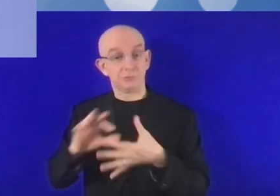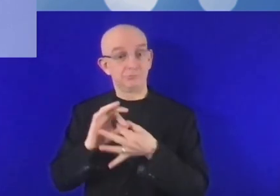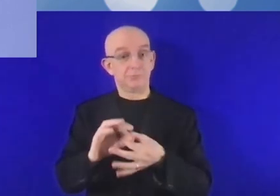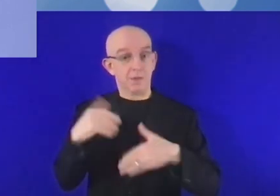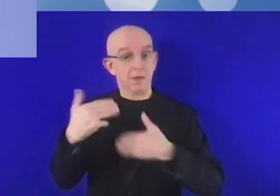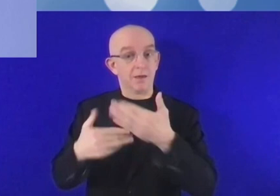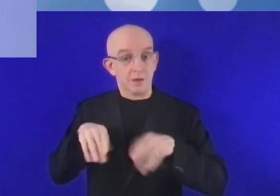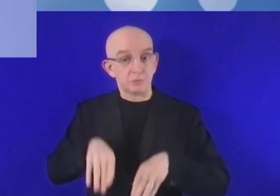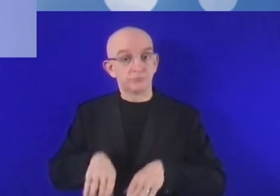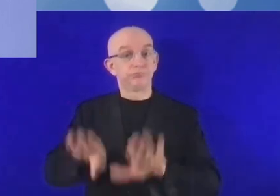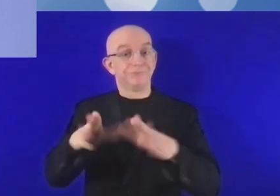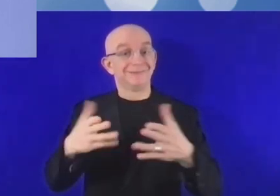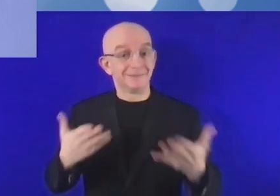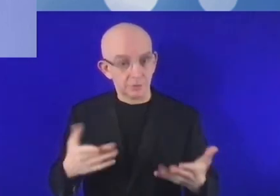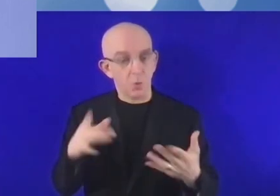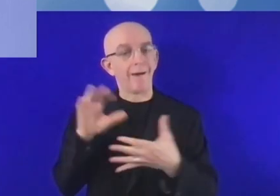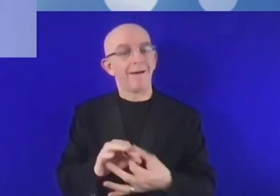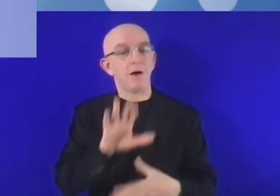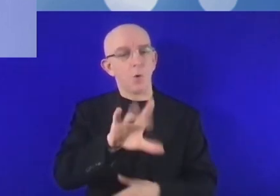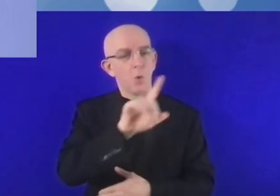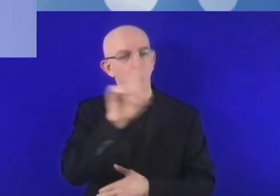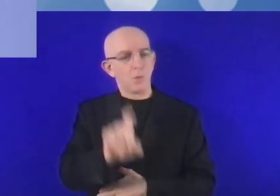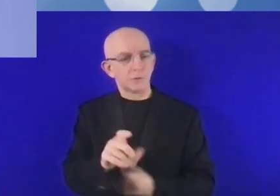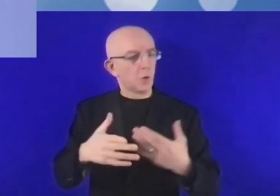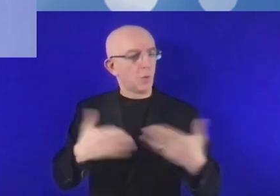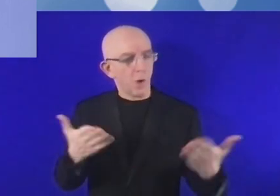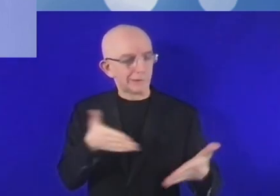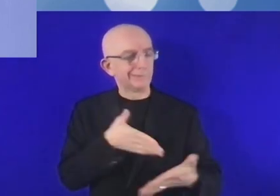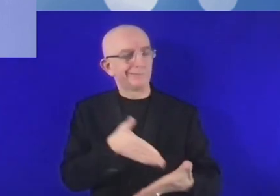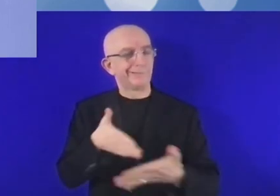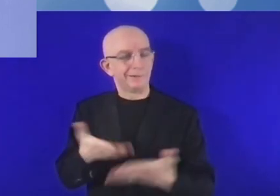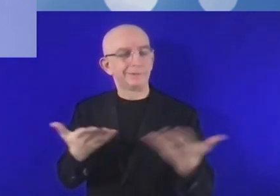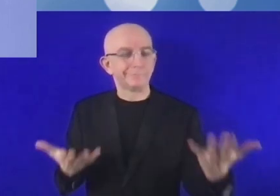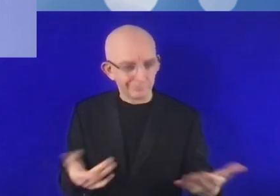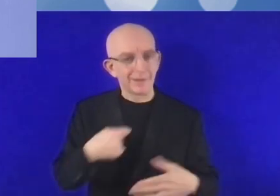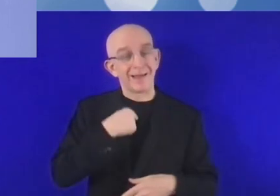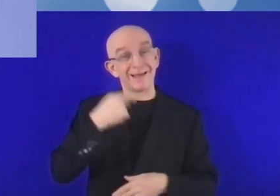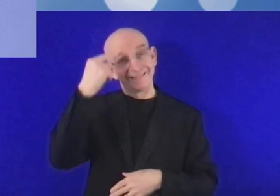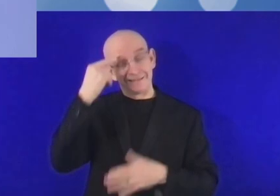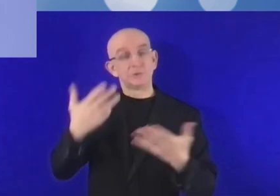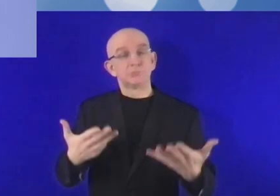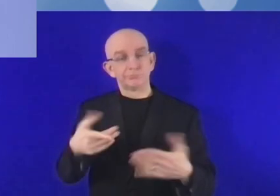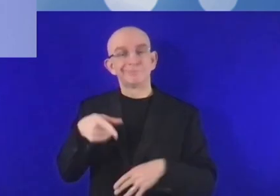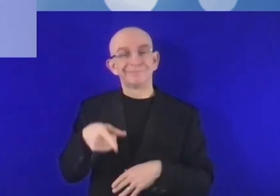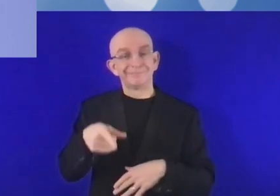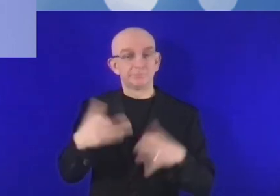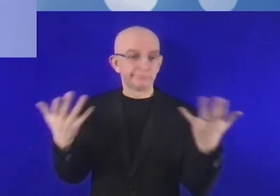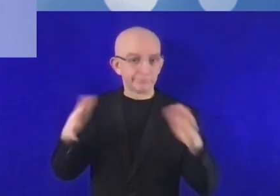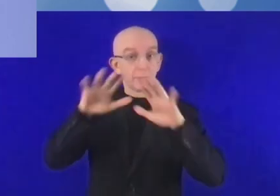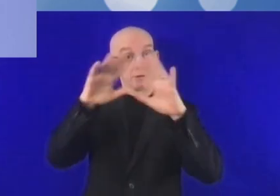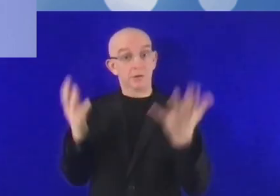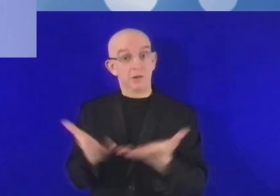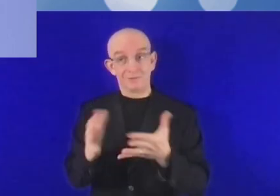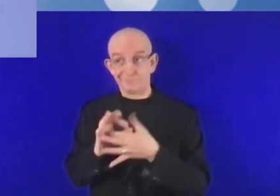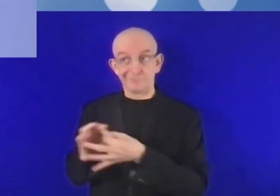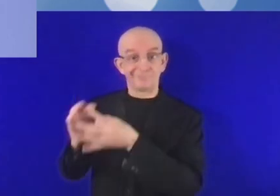verte. là, je reviens à votre question sur les plus importants défis qui nous attendent, qui se